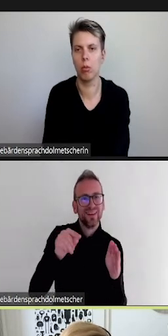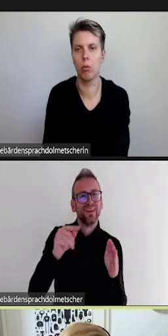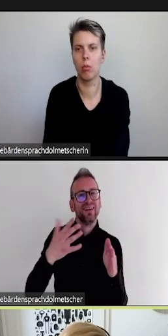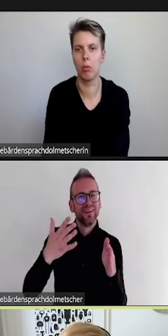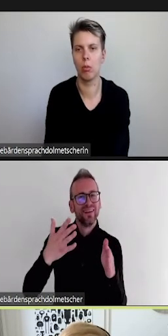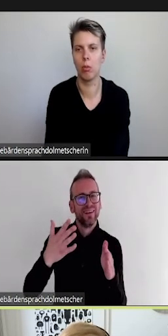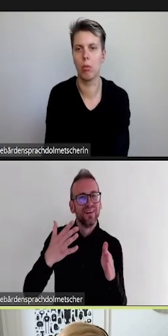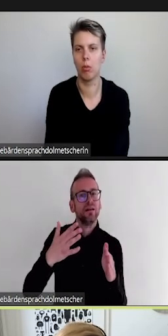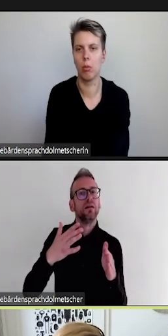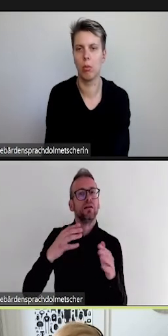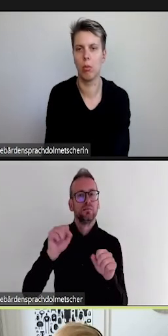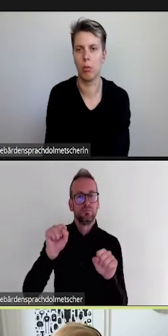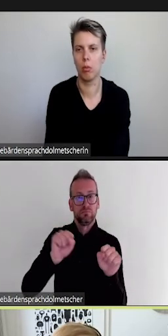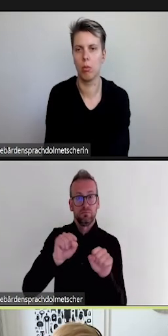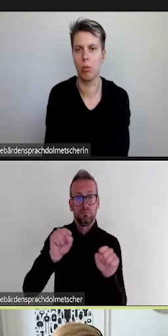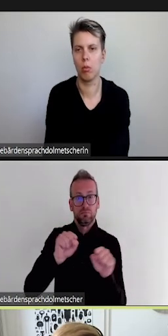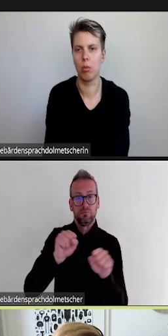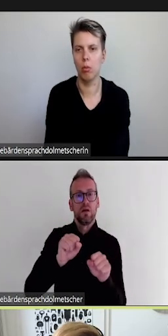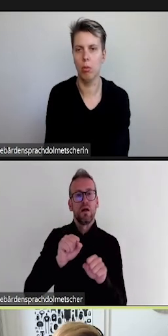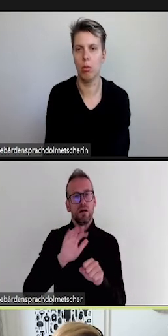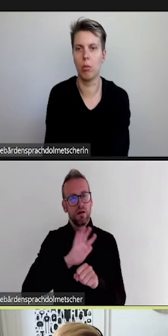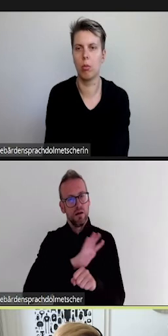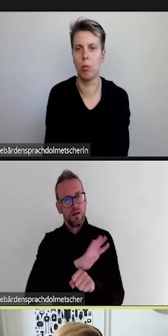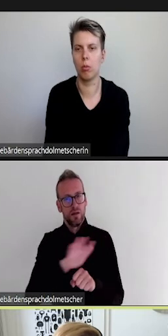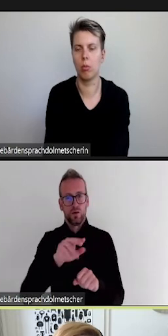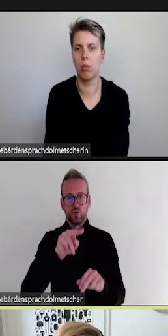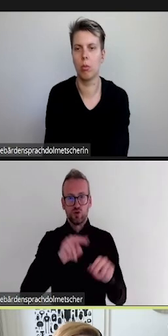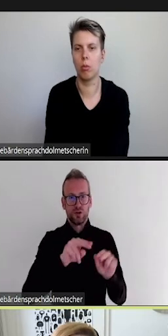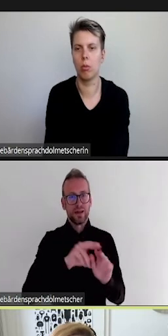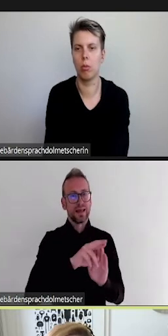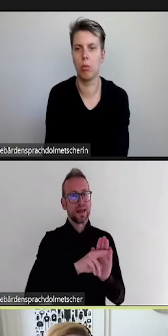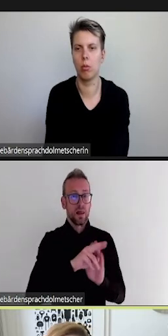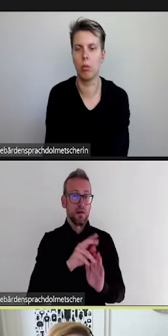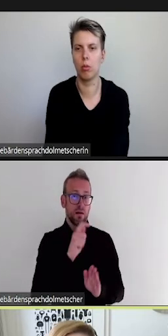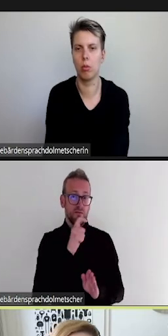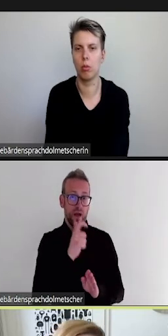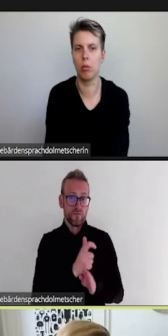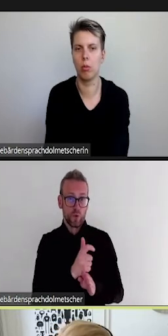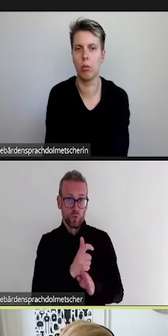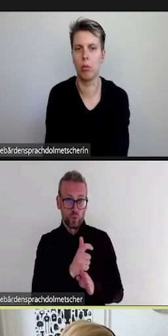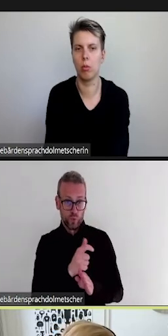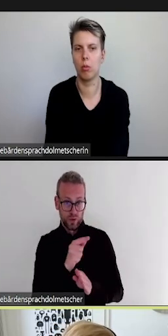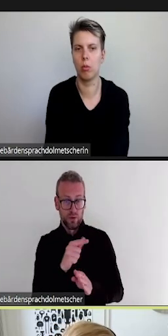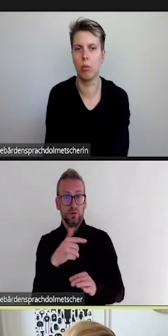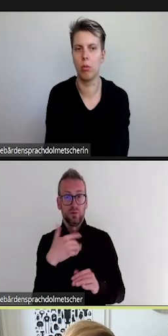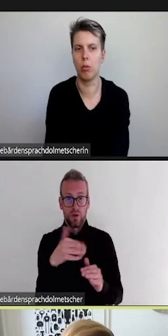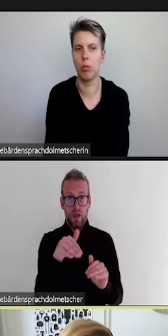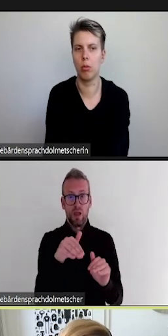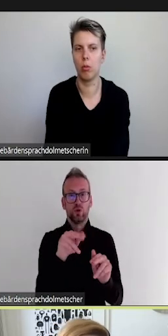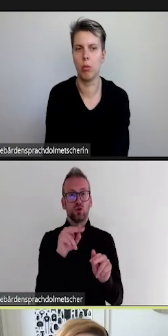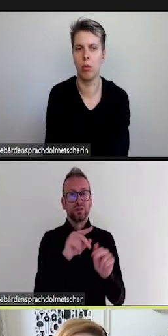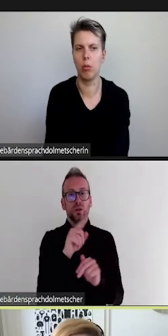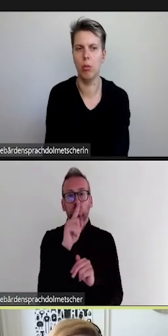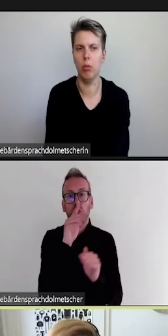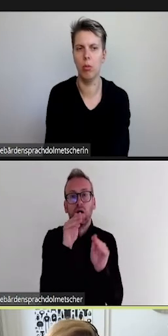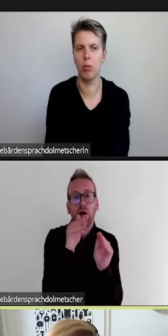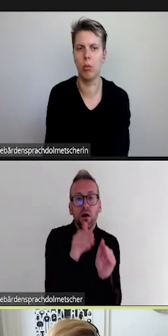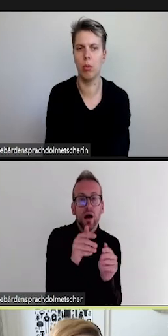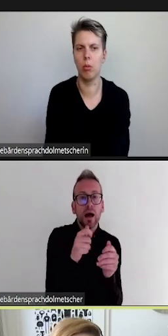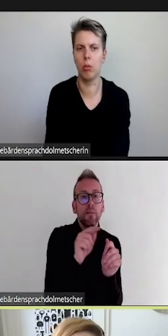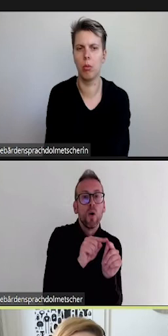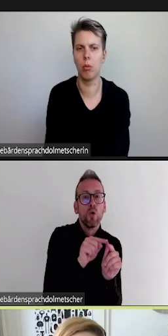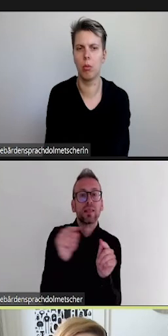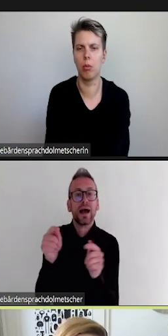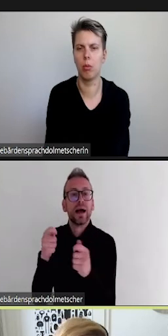Was die Ausgangssituation der Software angeht, haben wir uns dafür entschieden, mit der Software der Firma Esri zu arbeiten, weil die auch schon für das Studienprojekt